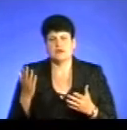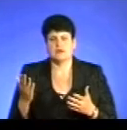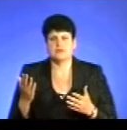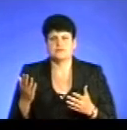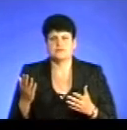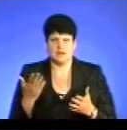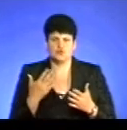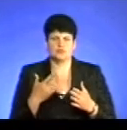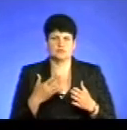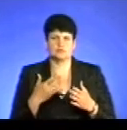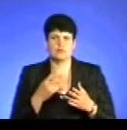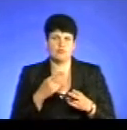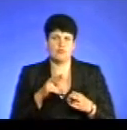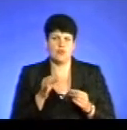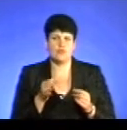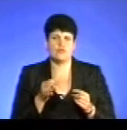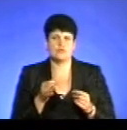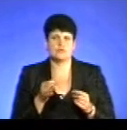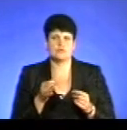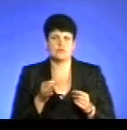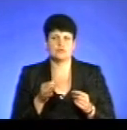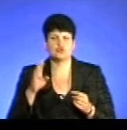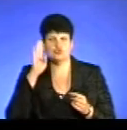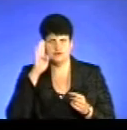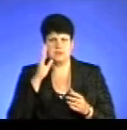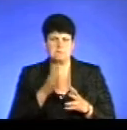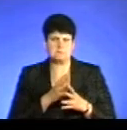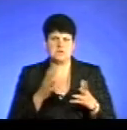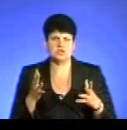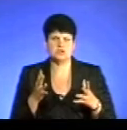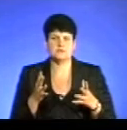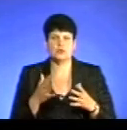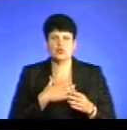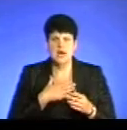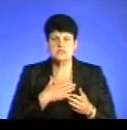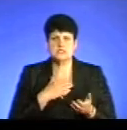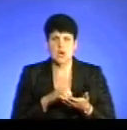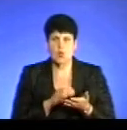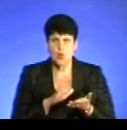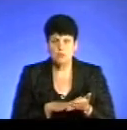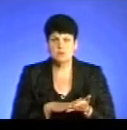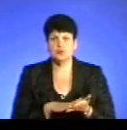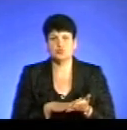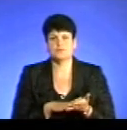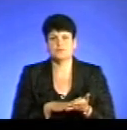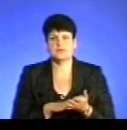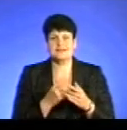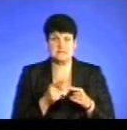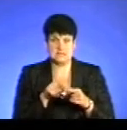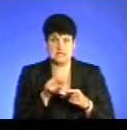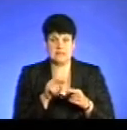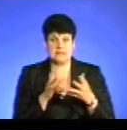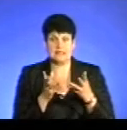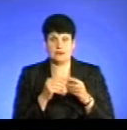по таких речах, значить, чоловіки значно переважають. У нас на обліку з цієї кількості